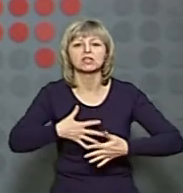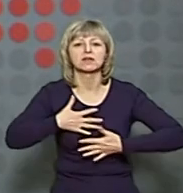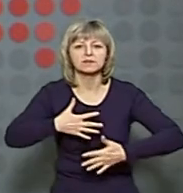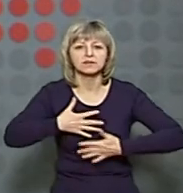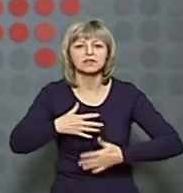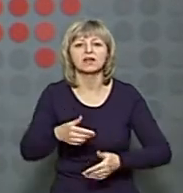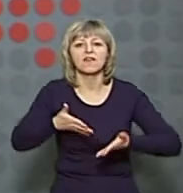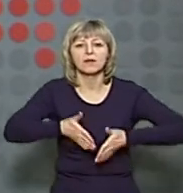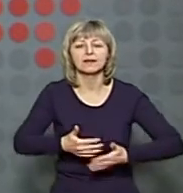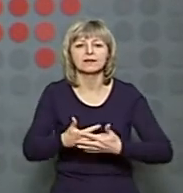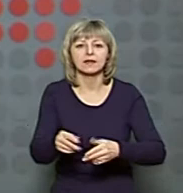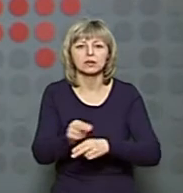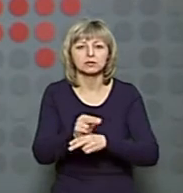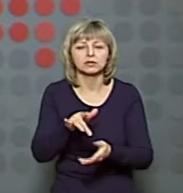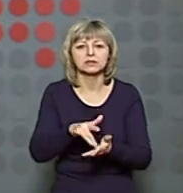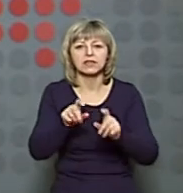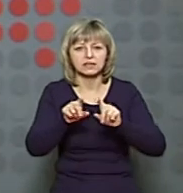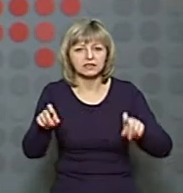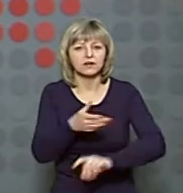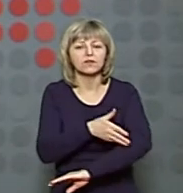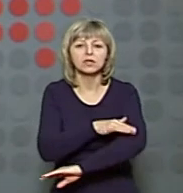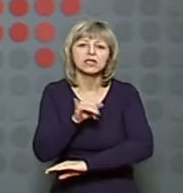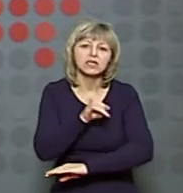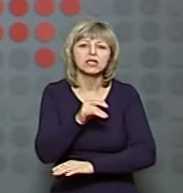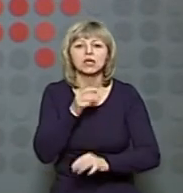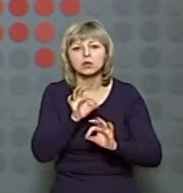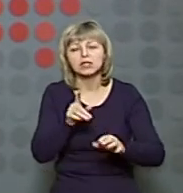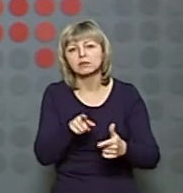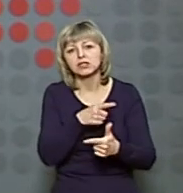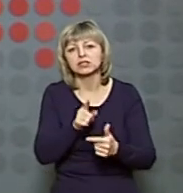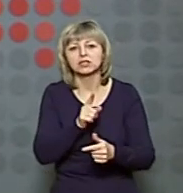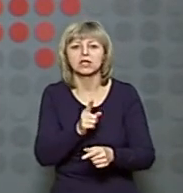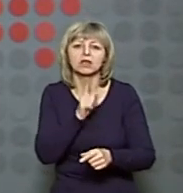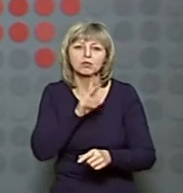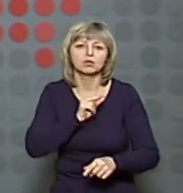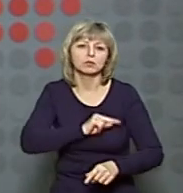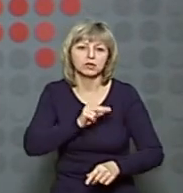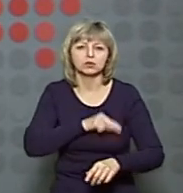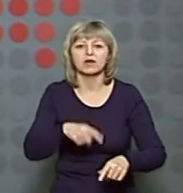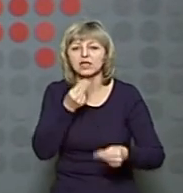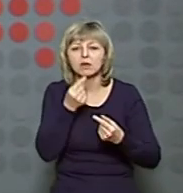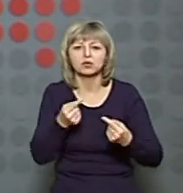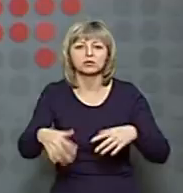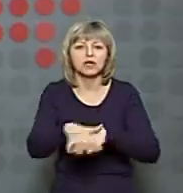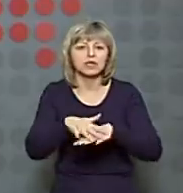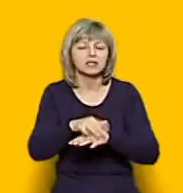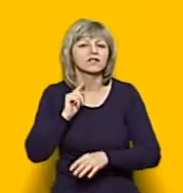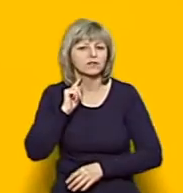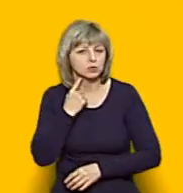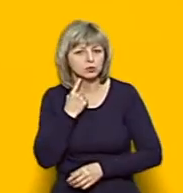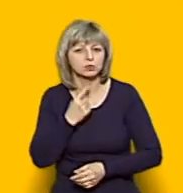легень у перинатальному центрі Волині та розкажемо, чи відновлять роботу продуктові ринки у Луцьку. У студії Надія Панасюк. Добрий вечір.